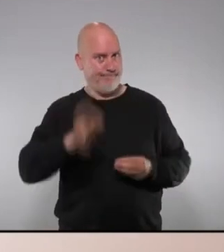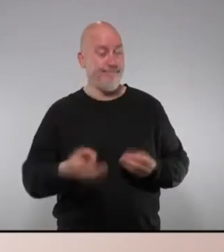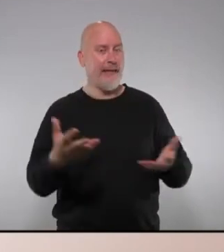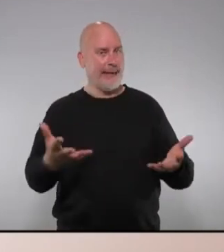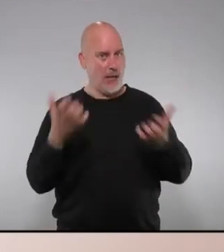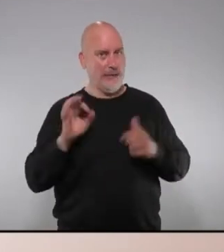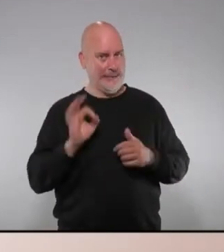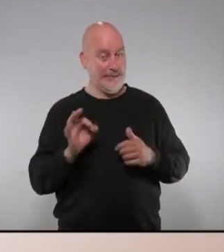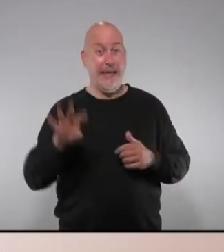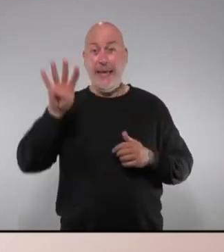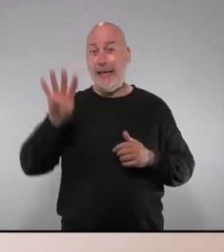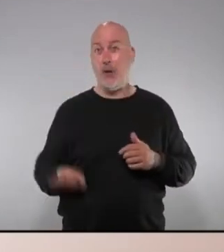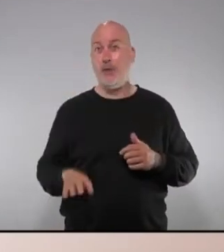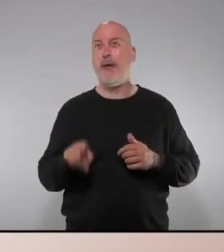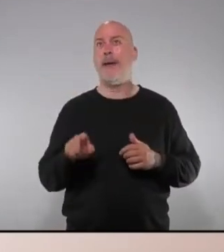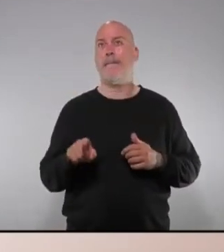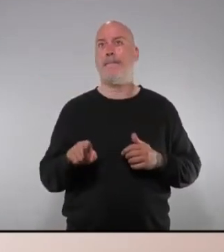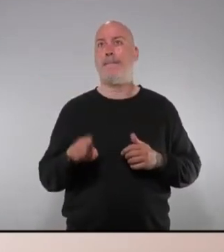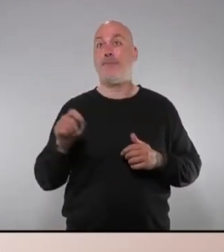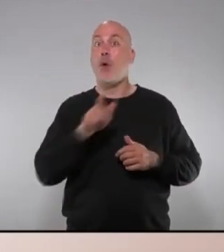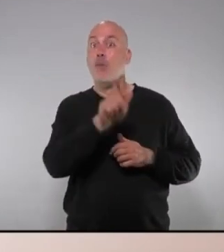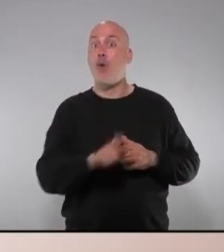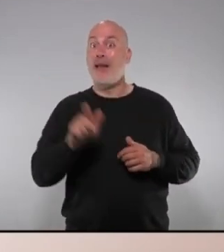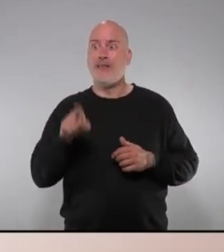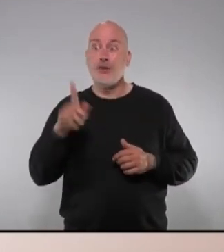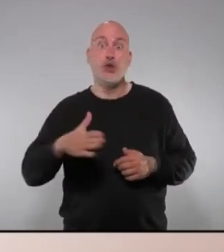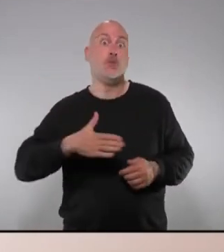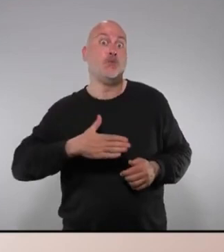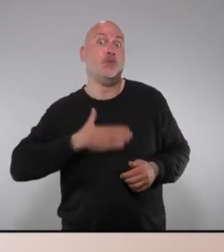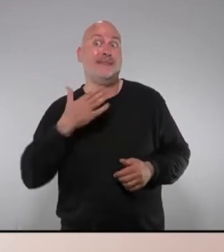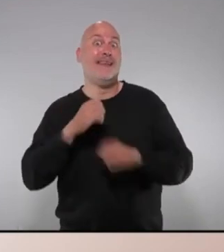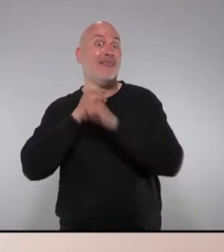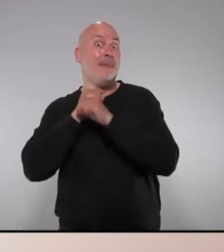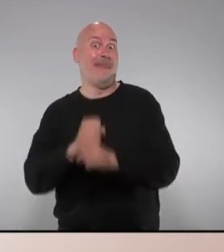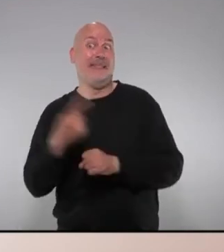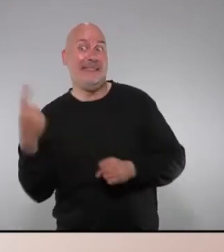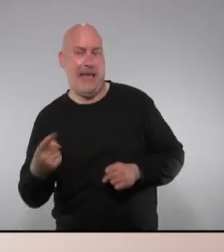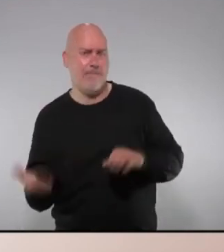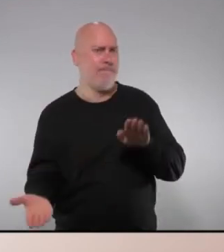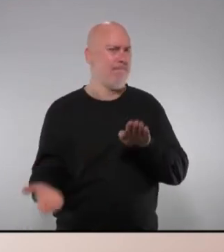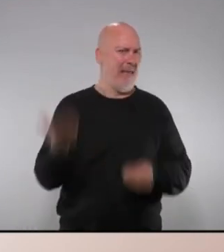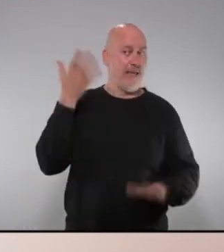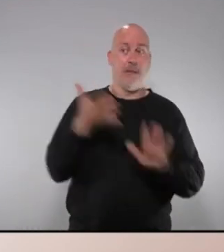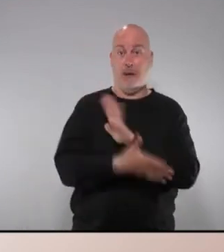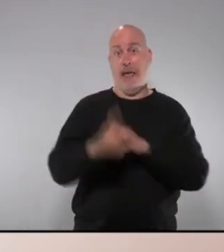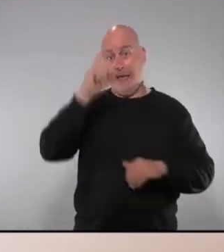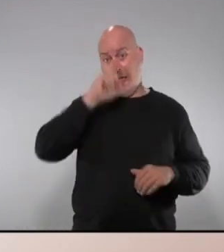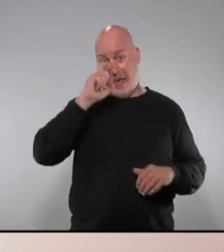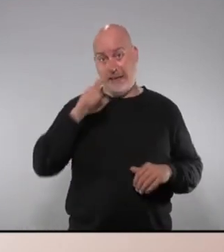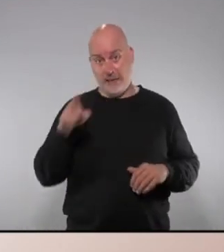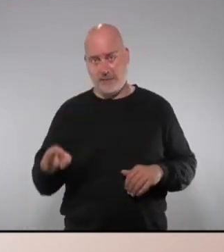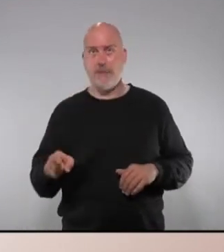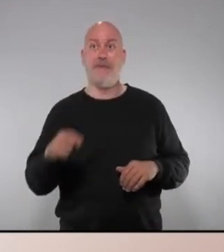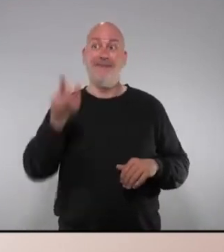raó que és veritat que Catalunya té una població potencialment més depenent fins i tot per rons d'edat per exemple l'altre dia vaig anar amb el senyor